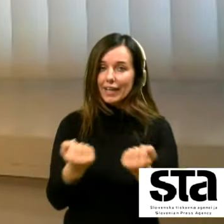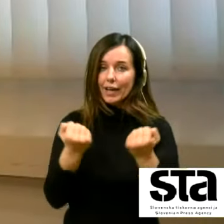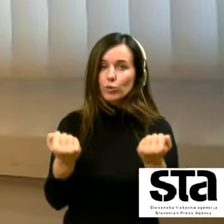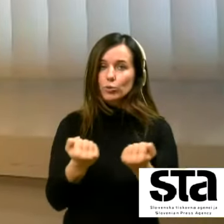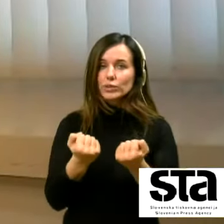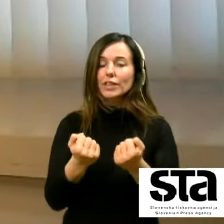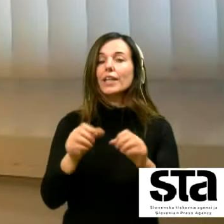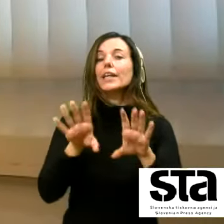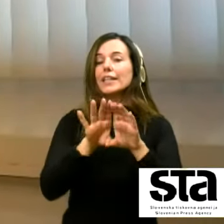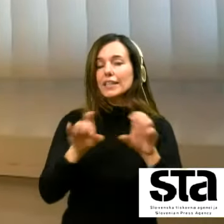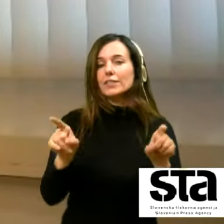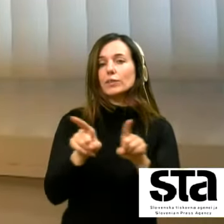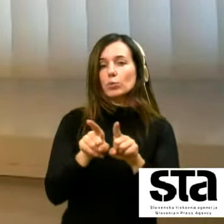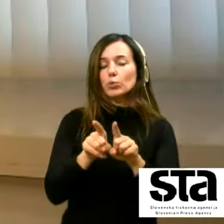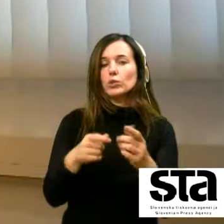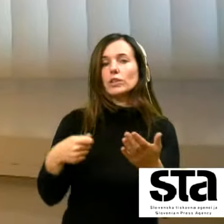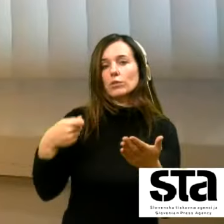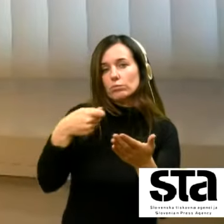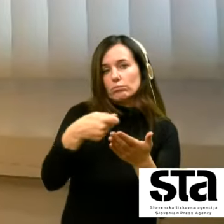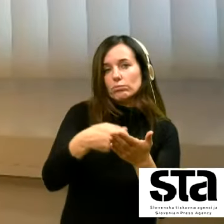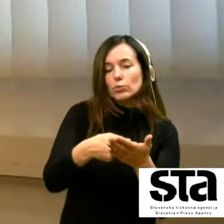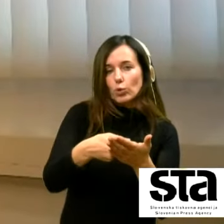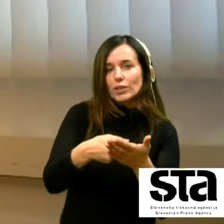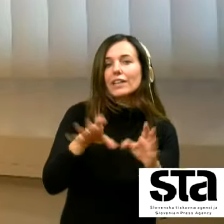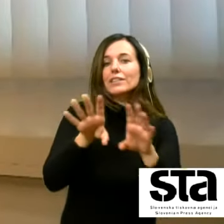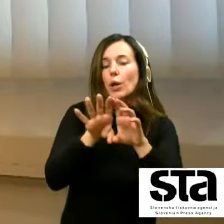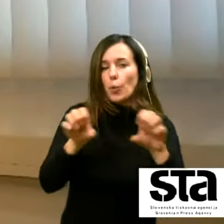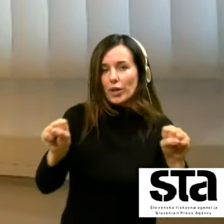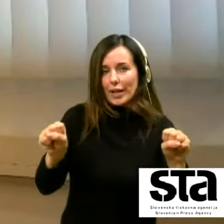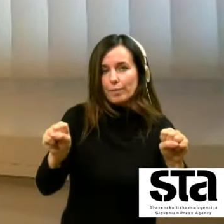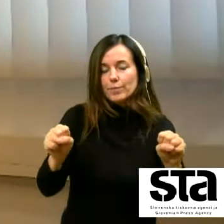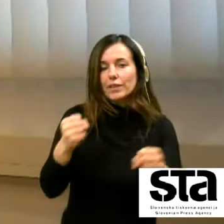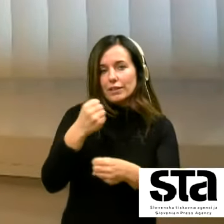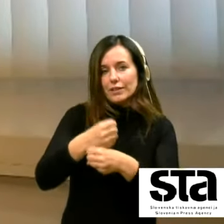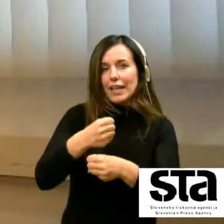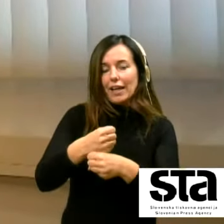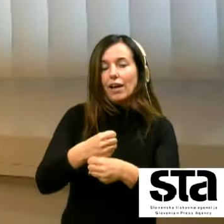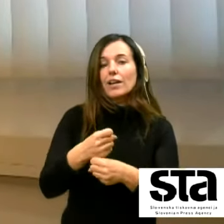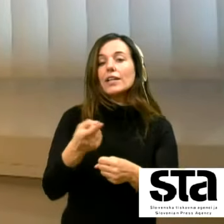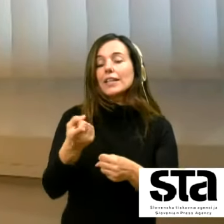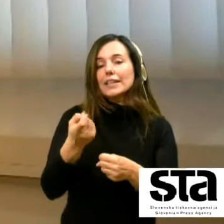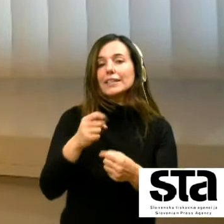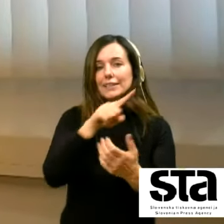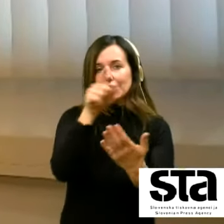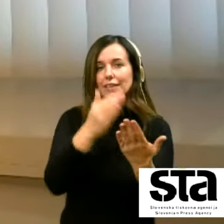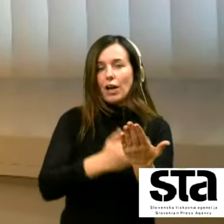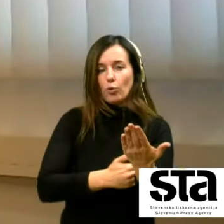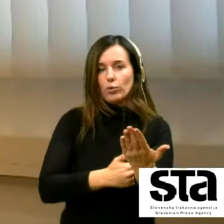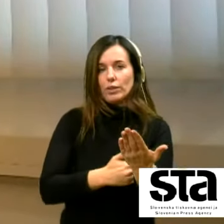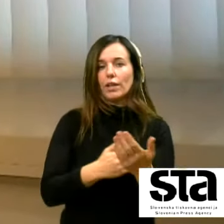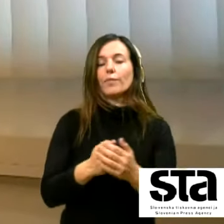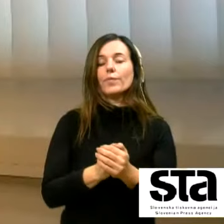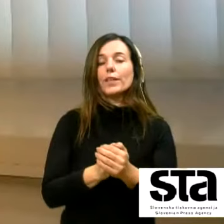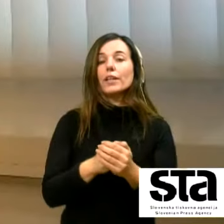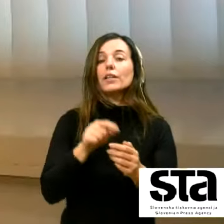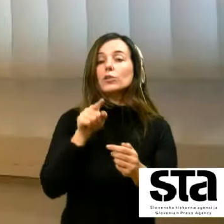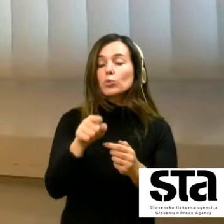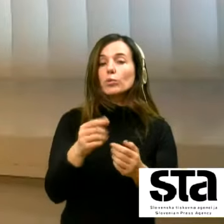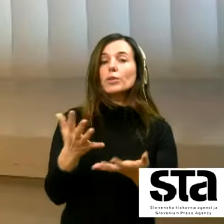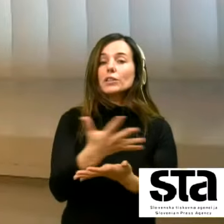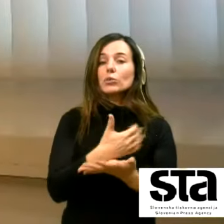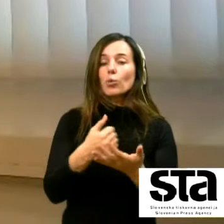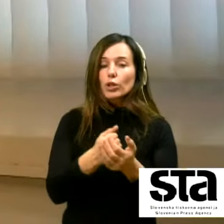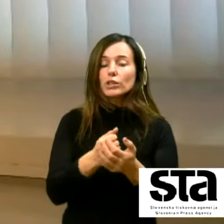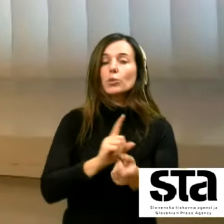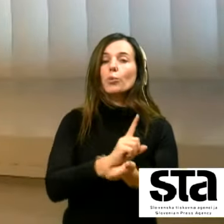in da izvedemo tudi vse okrepe ki izhajajo z interventnih zakonov in bi tukaj izkoristil tudi